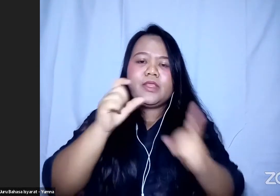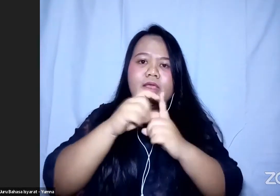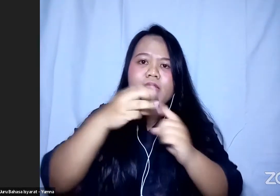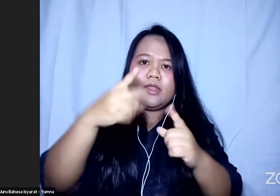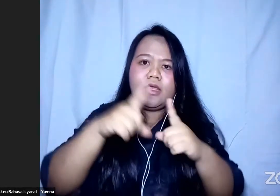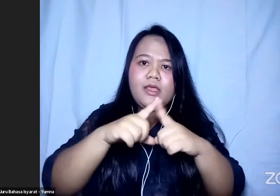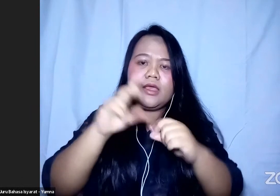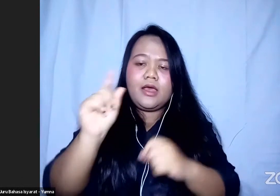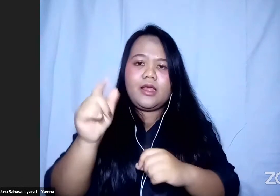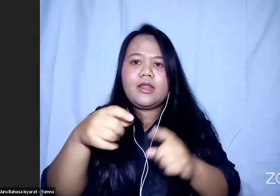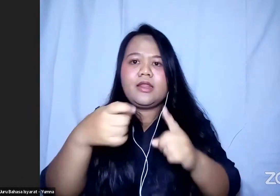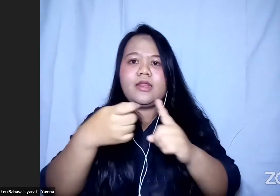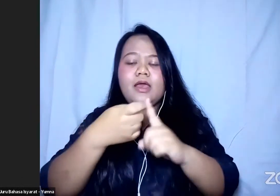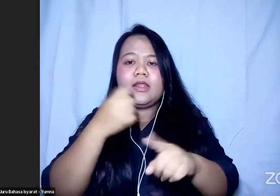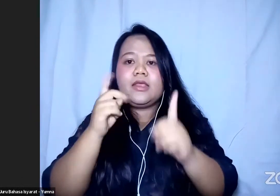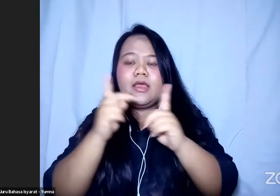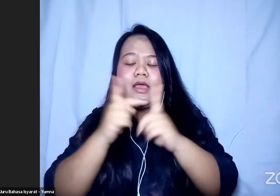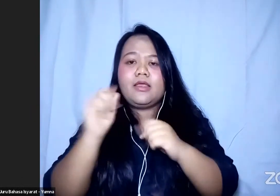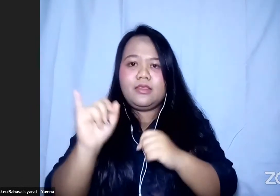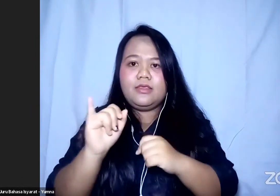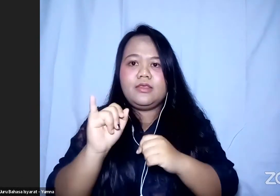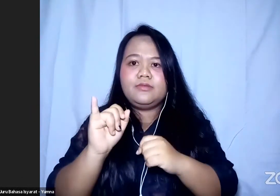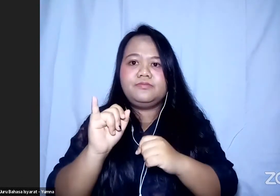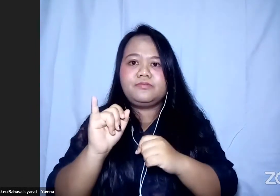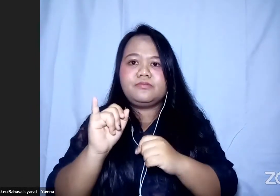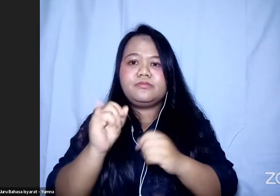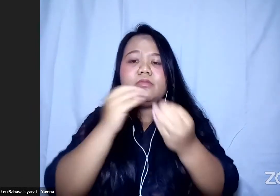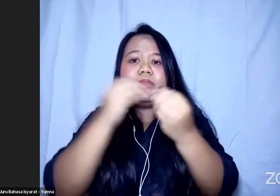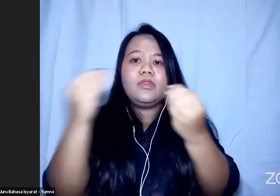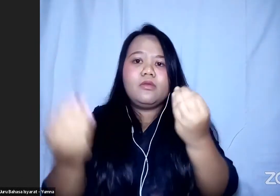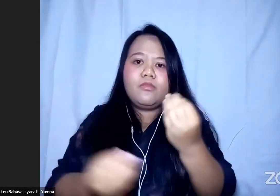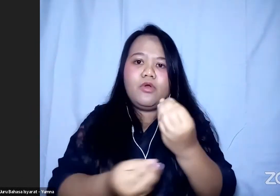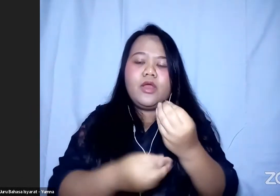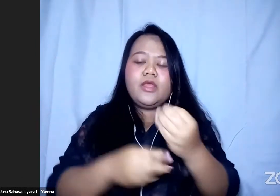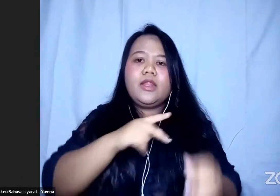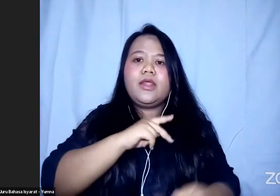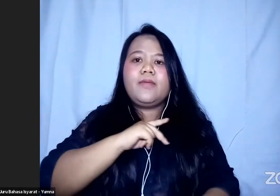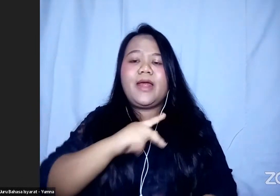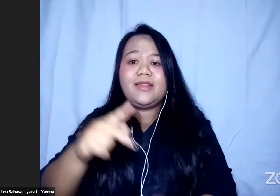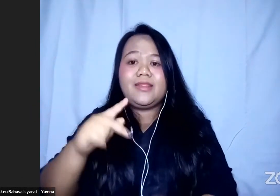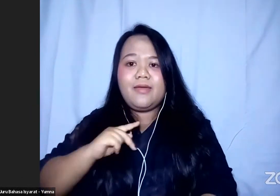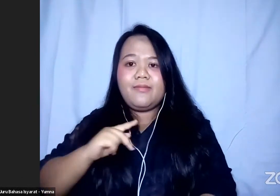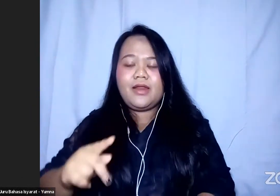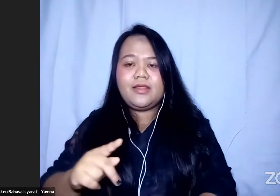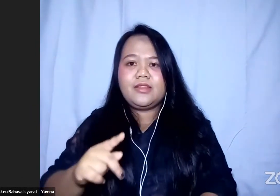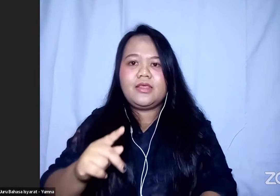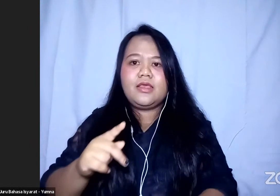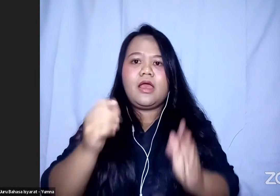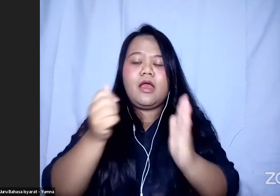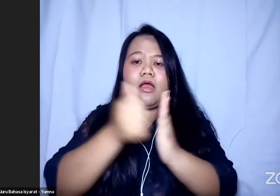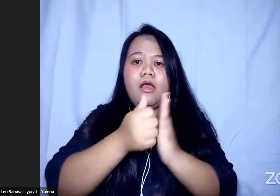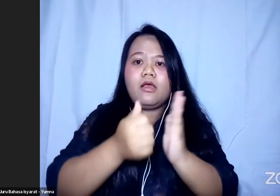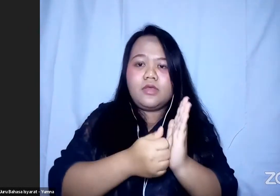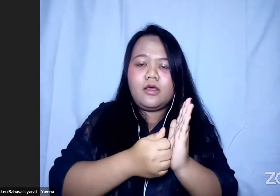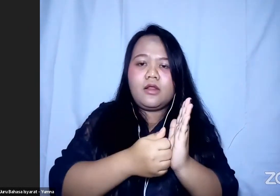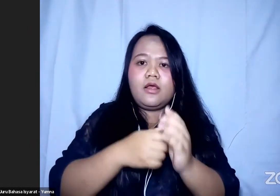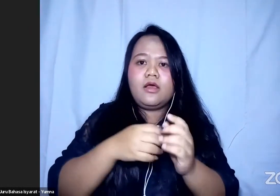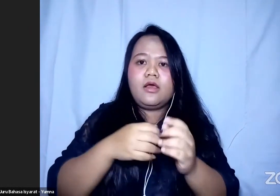Humanitarian Forum Indonesia Mewakili Para Panitia Penyelenggara Yaitu Kementerian Sosial